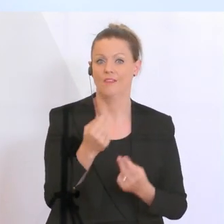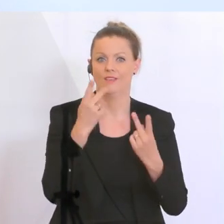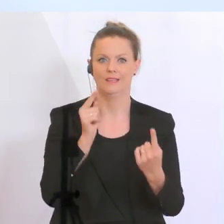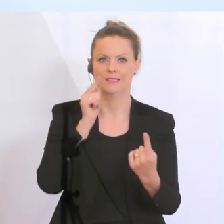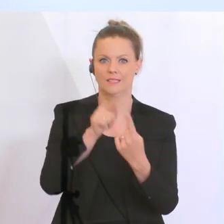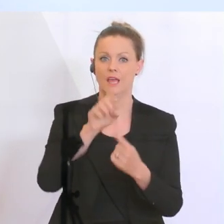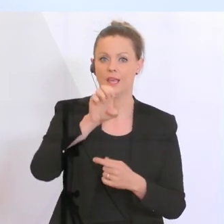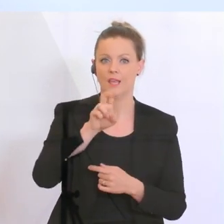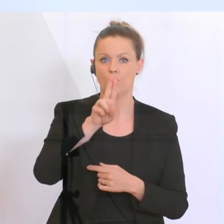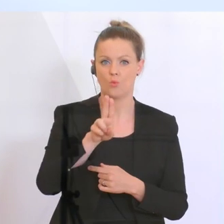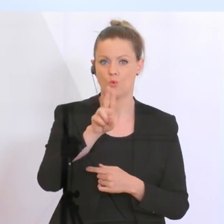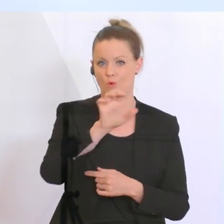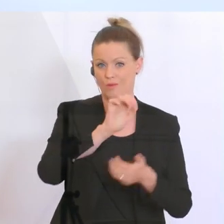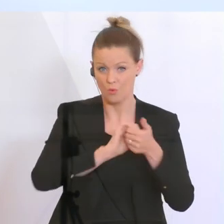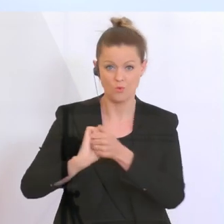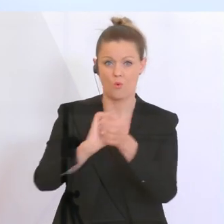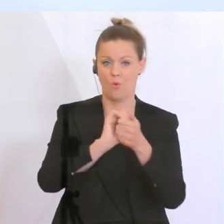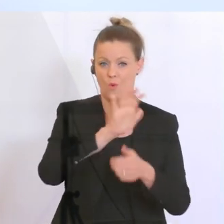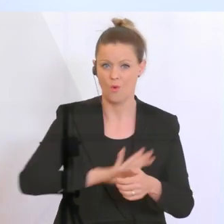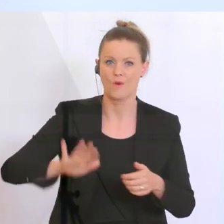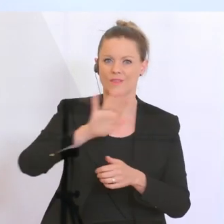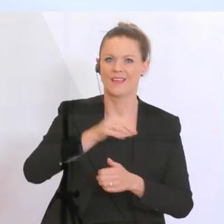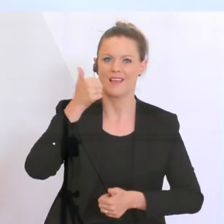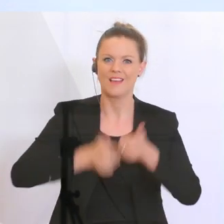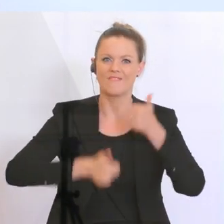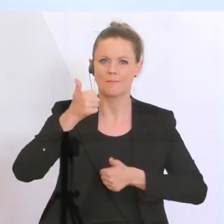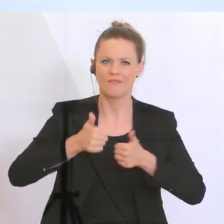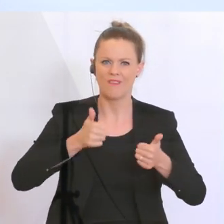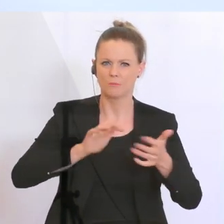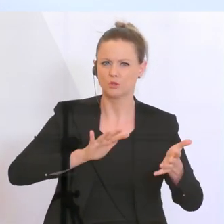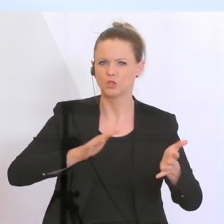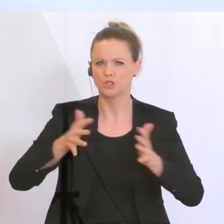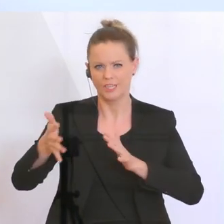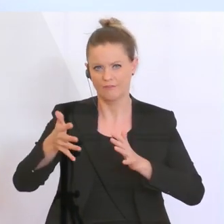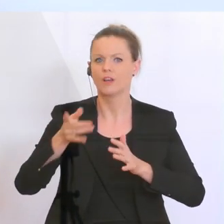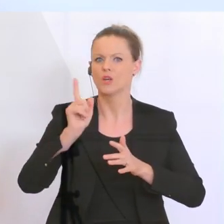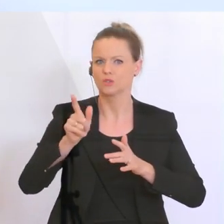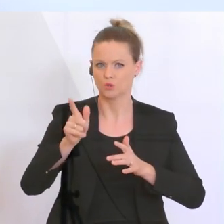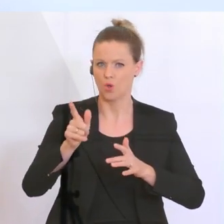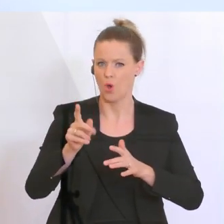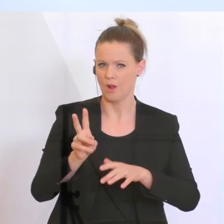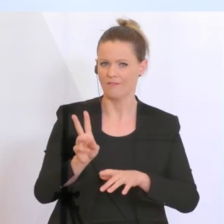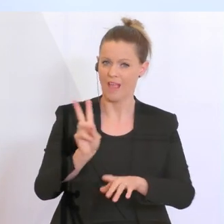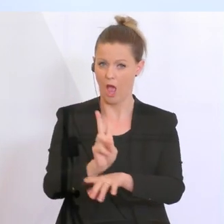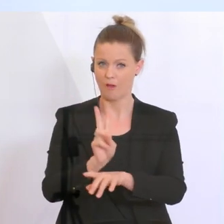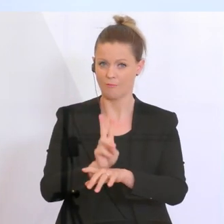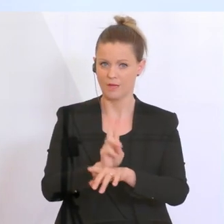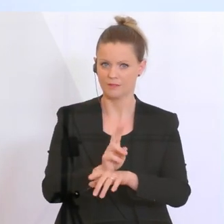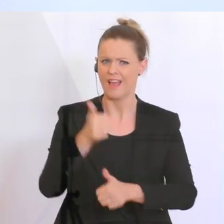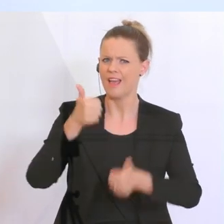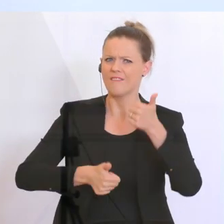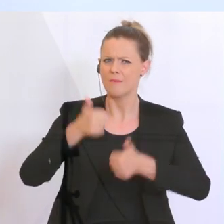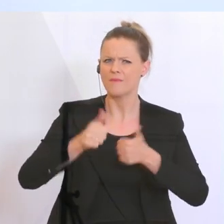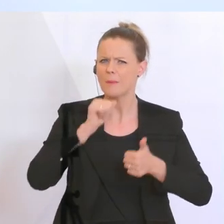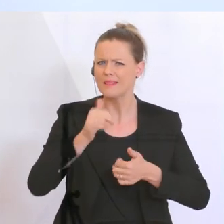innerhalb der Europäischen Union Wettbewerbsverzerrungen zu verhindern und den unlauteren Wettbewerb zu